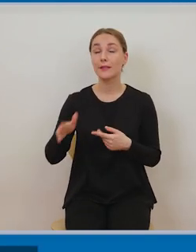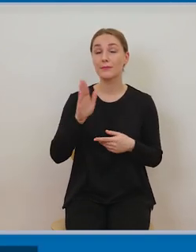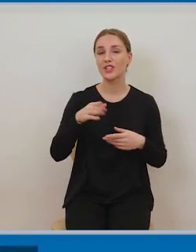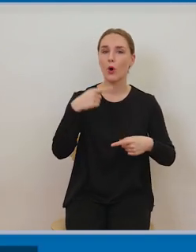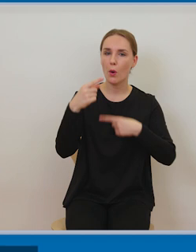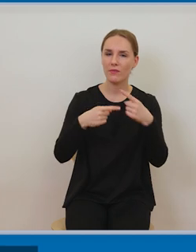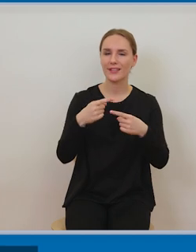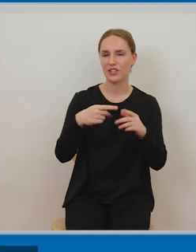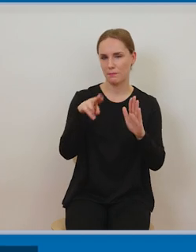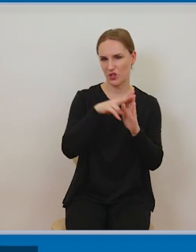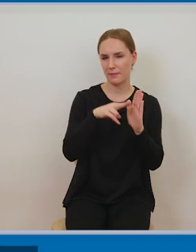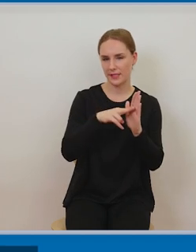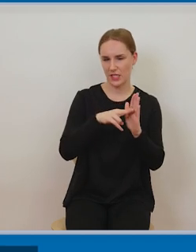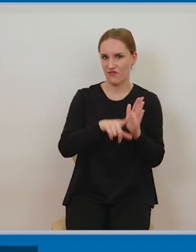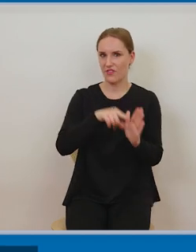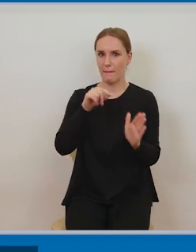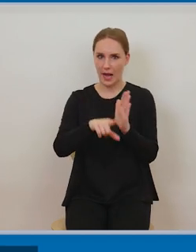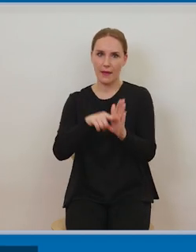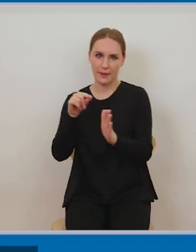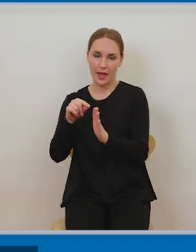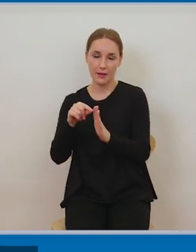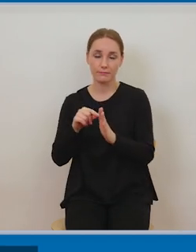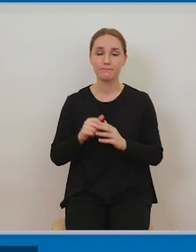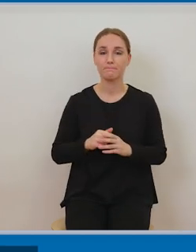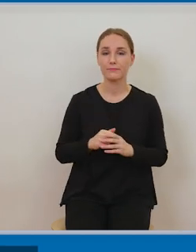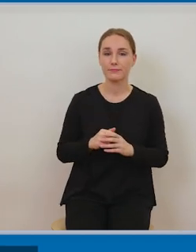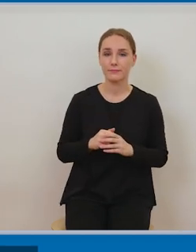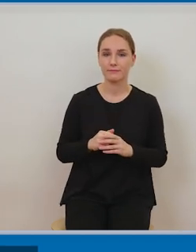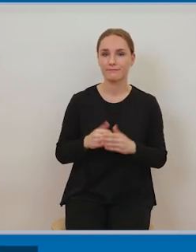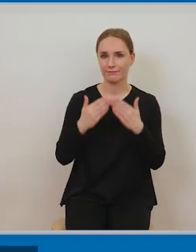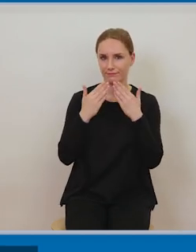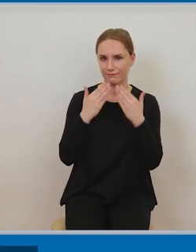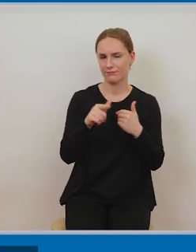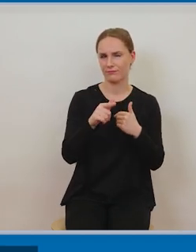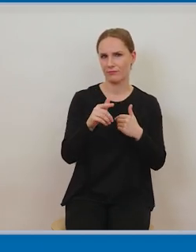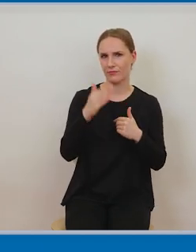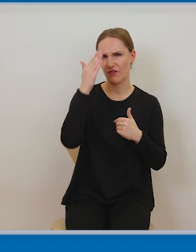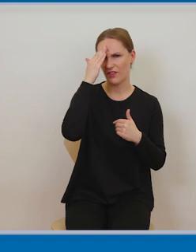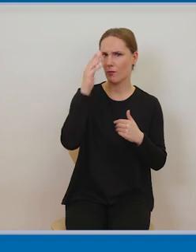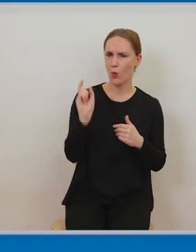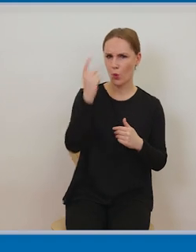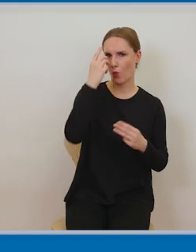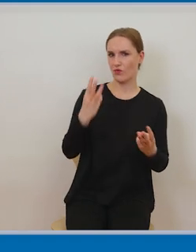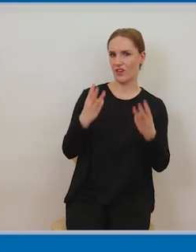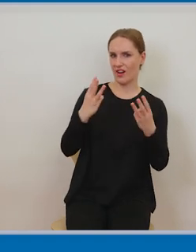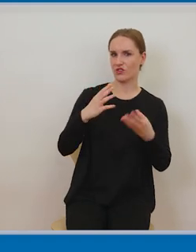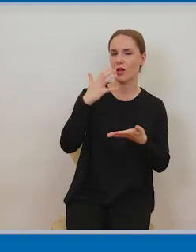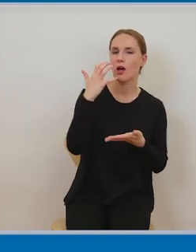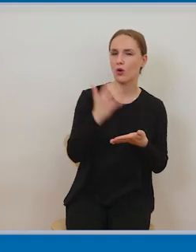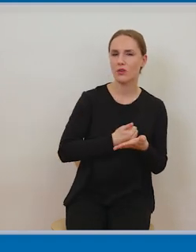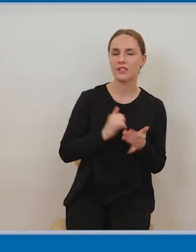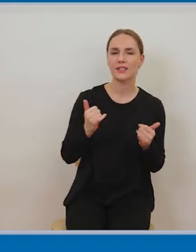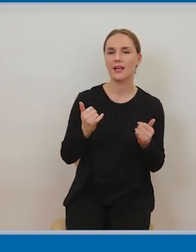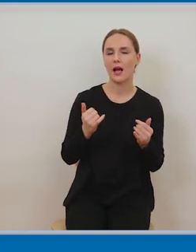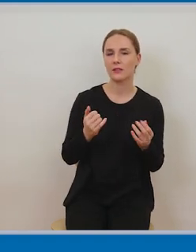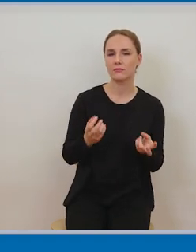są najważniejsze z punktu widzenia korzystania z utworu w procesach edukacyjnych ze szczególnym uwzględnieniem potrzeb osób z